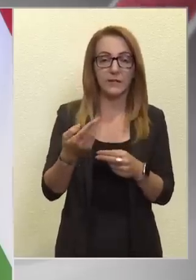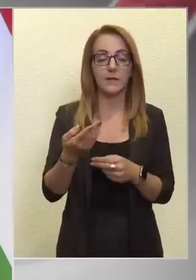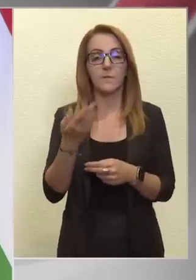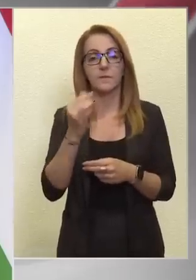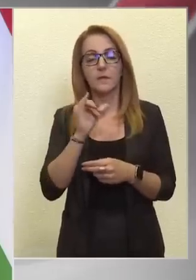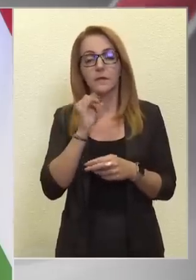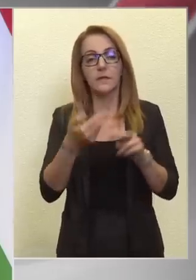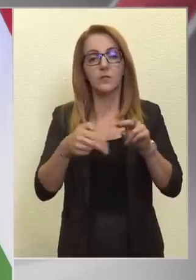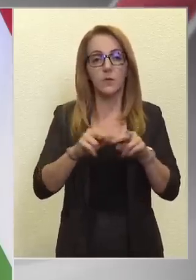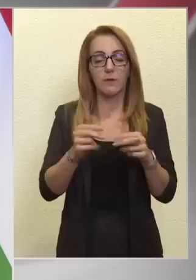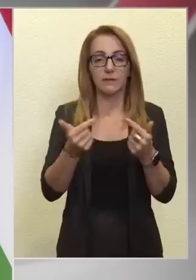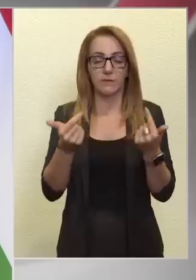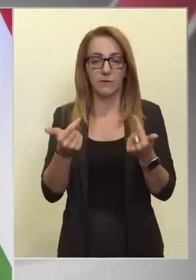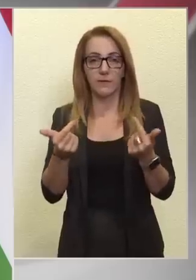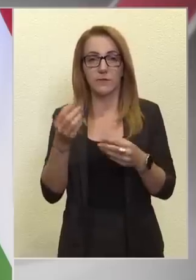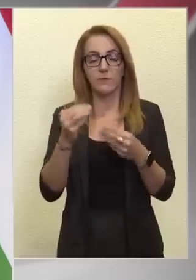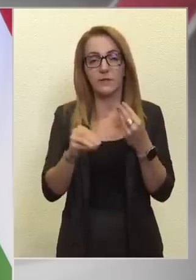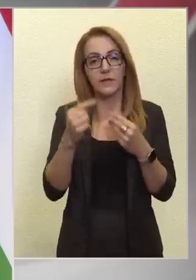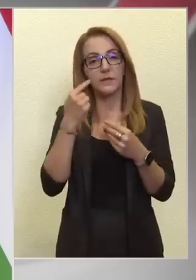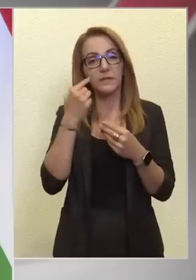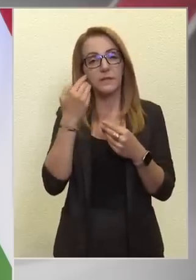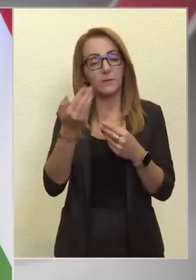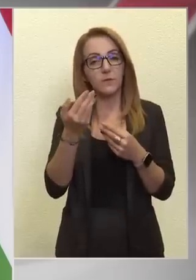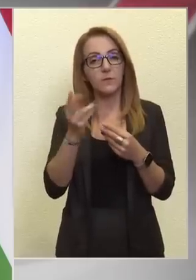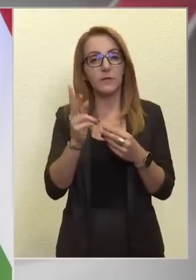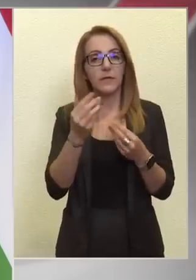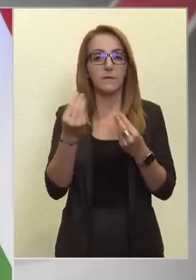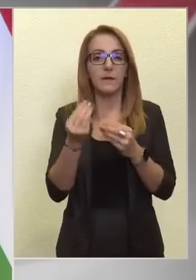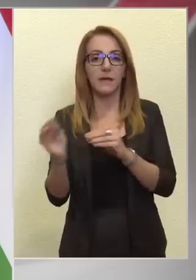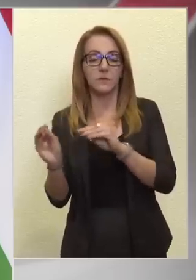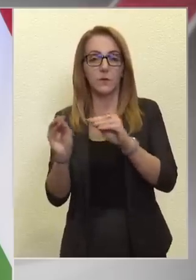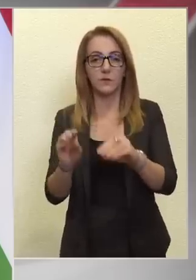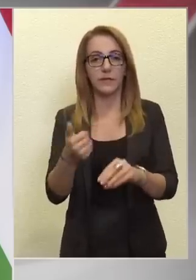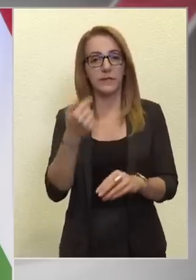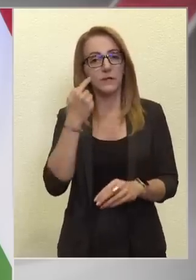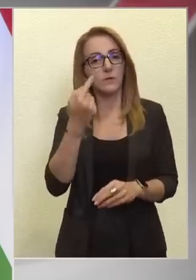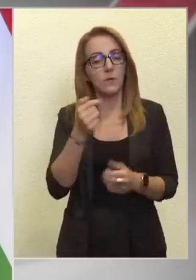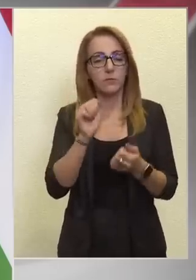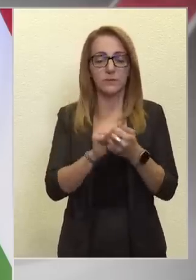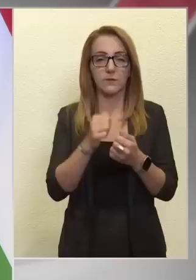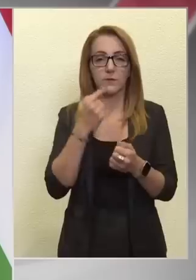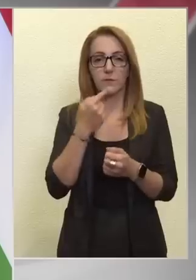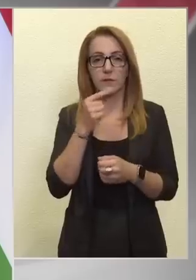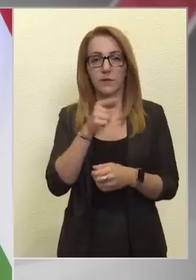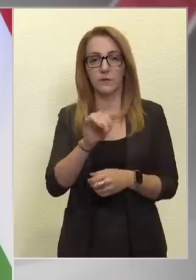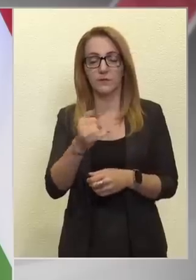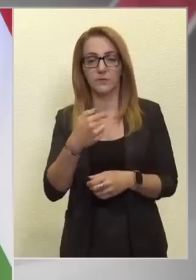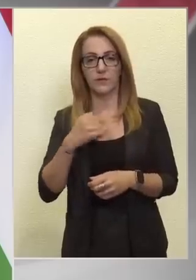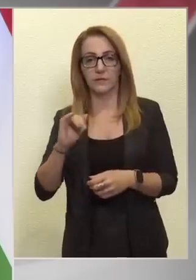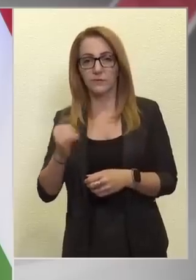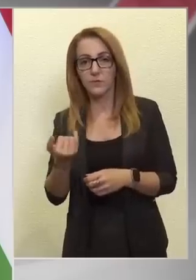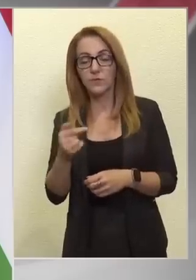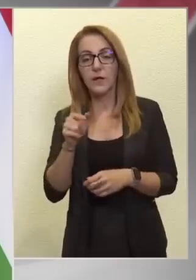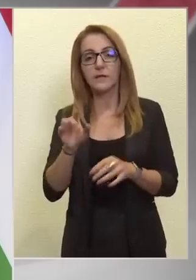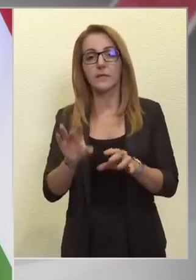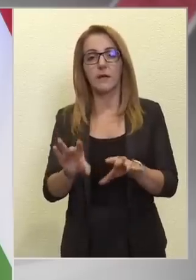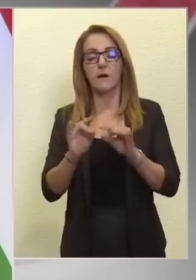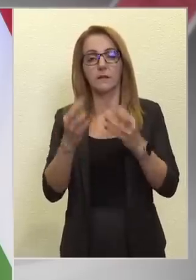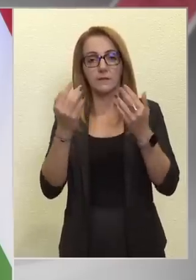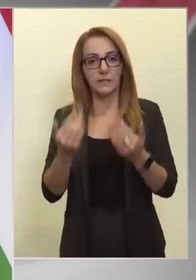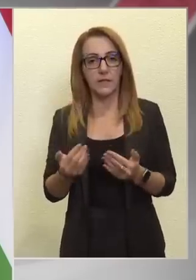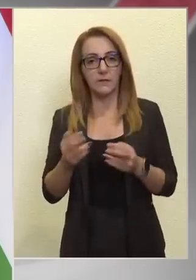töbletinformációm, ezért nem tudom, hogy kik és miért költöztek. Egyet tudunk mondani egész biztosan ön is, meg én is, hogy ez a választás